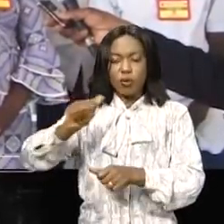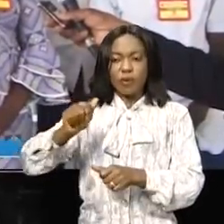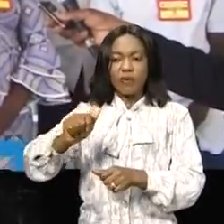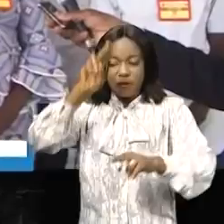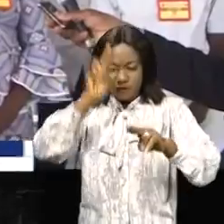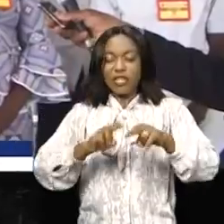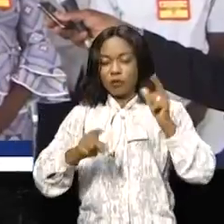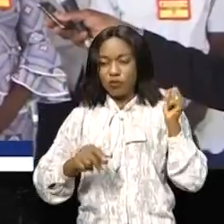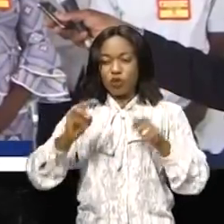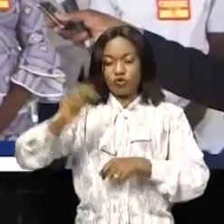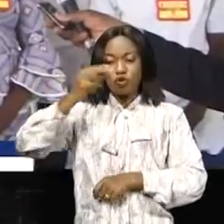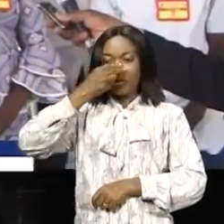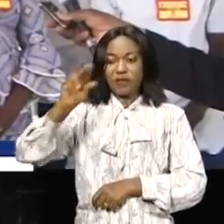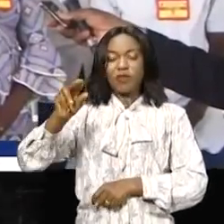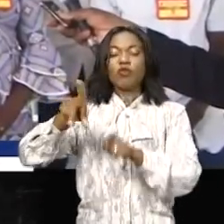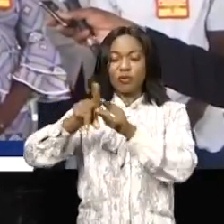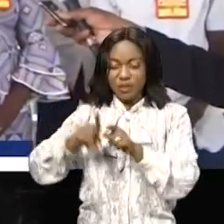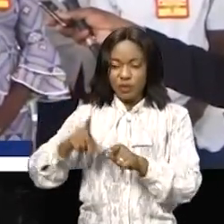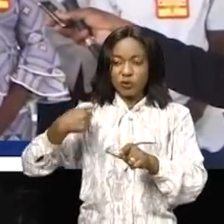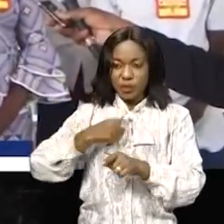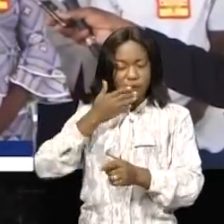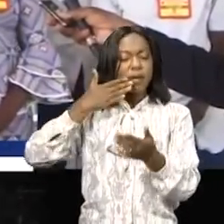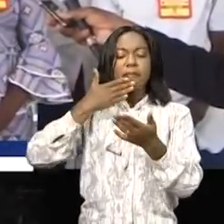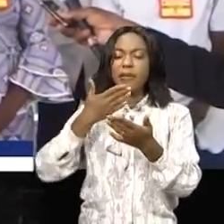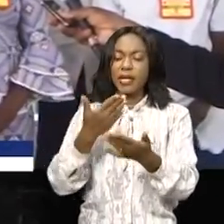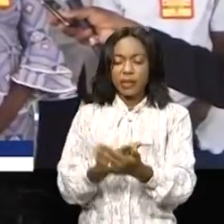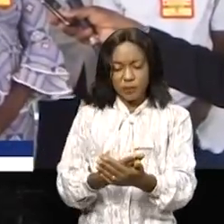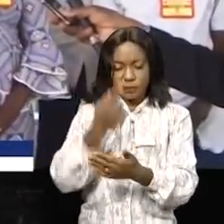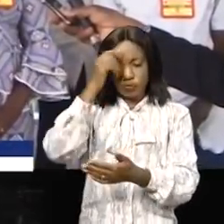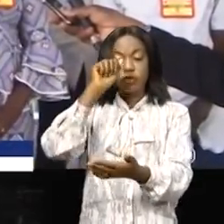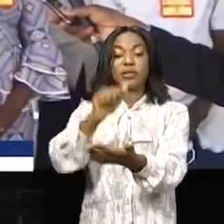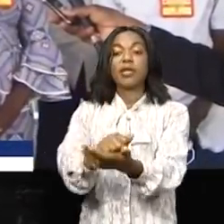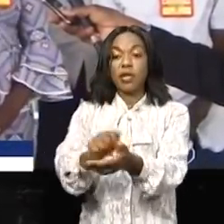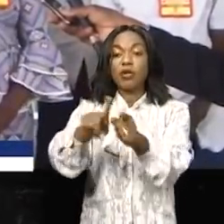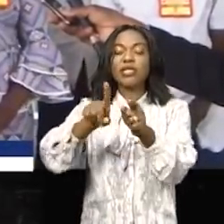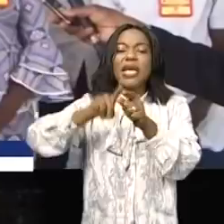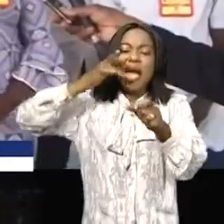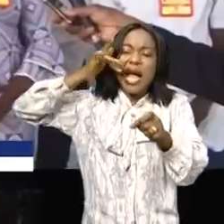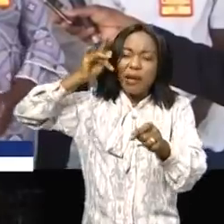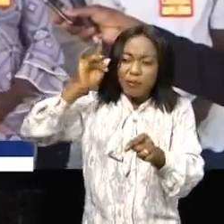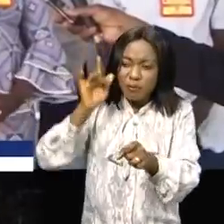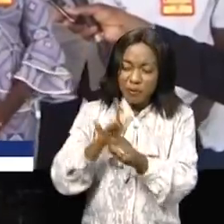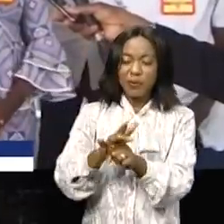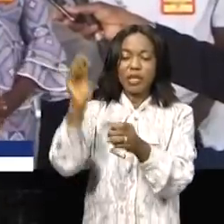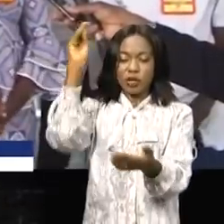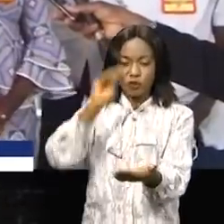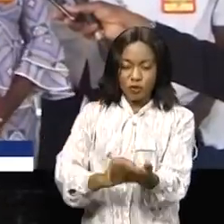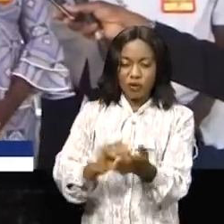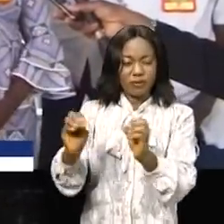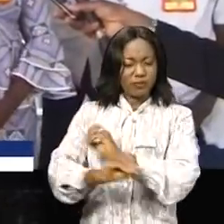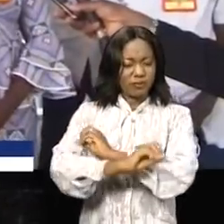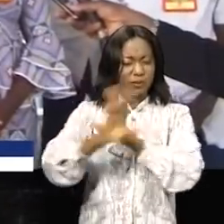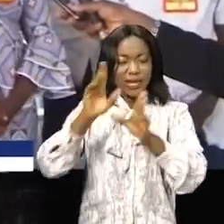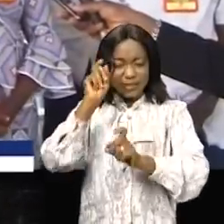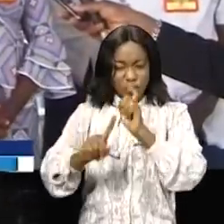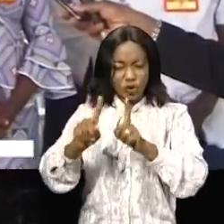au Nord Kivu et nous lui avons aussi remercié pour cela et il promet pouvoir classer cette